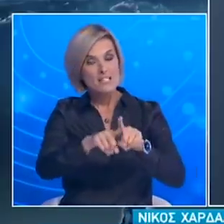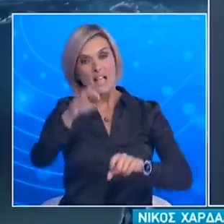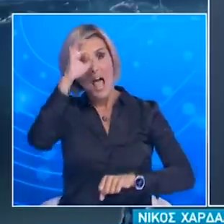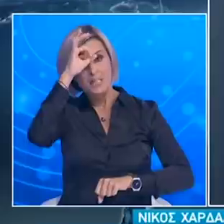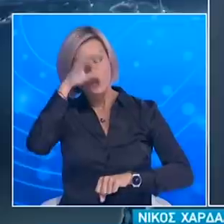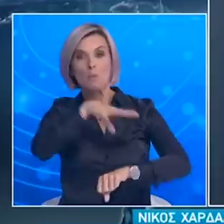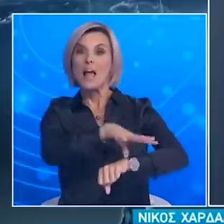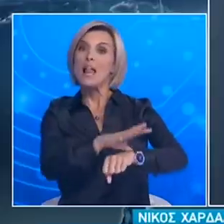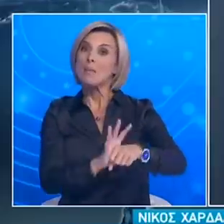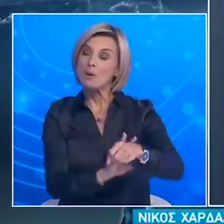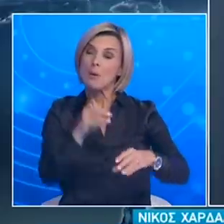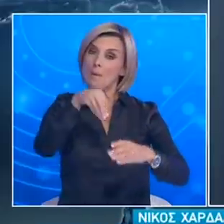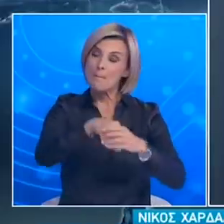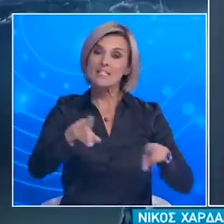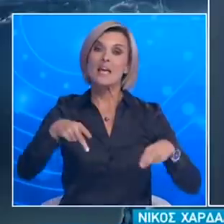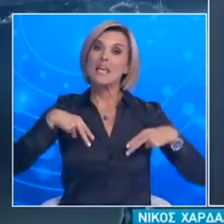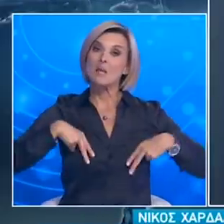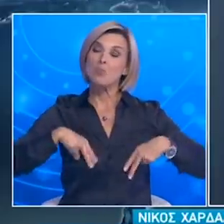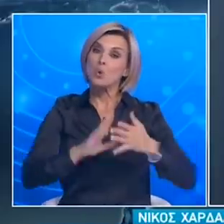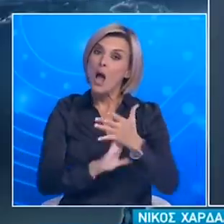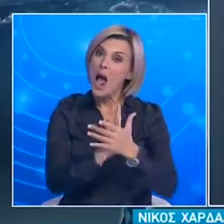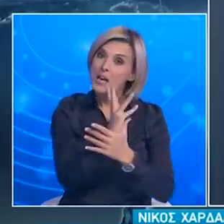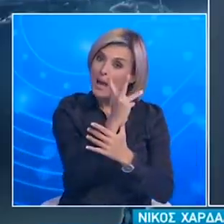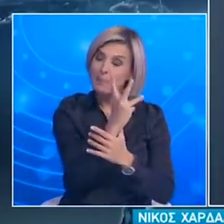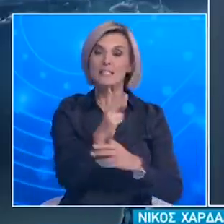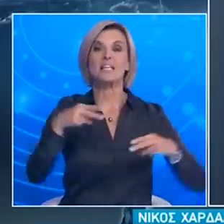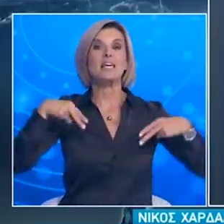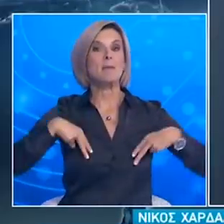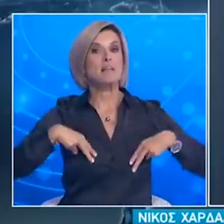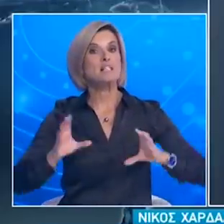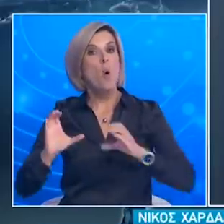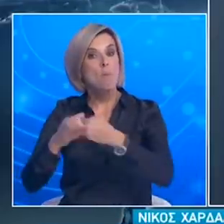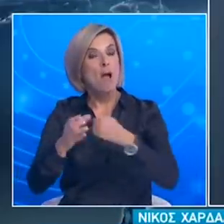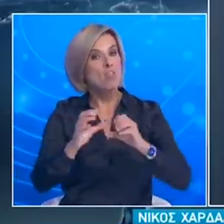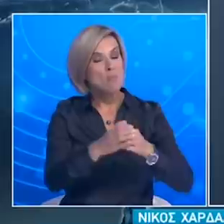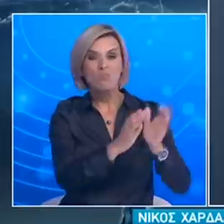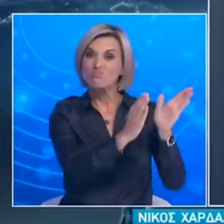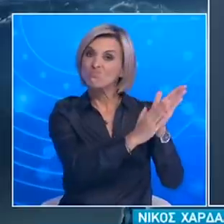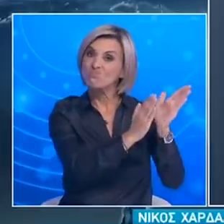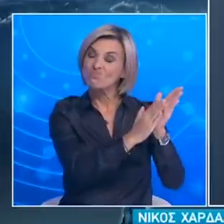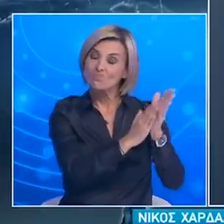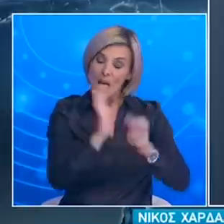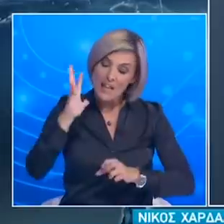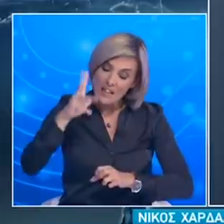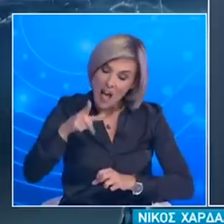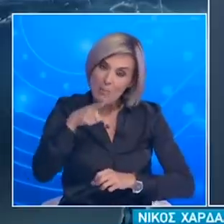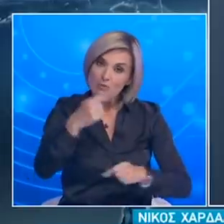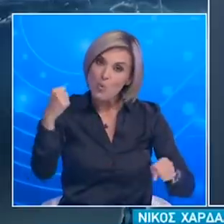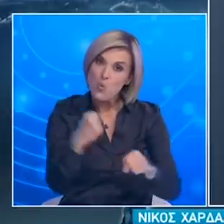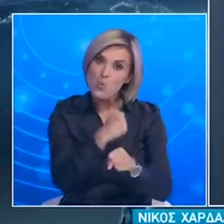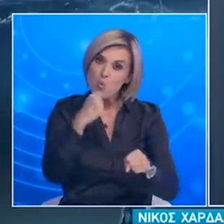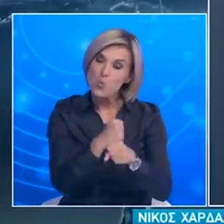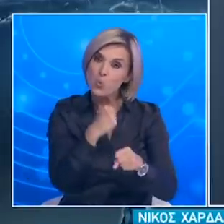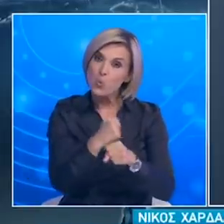Με όλους όσους συμπλέκονται, με το Υπουργείο Ανάπτυξης Τη διειπηρεσιακή ομάδα Αυτή τη δουλειά κάνουμε κάθε μέρα Και